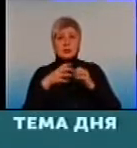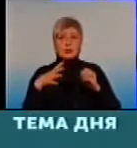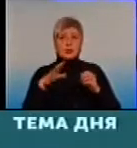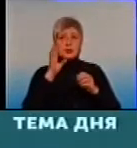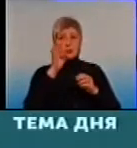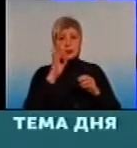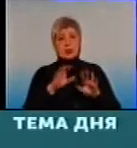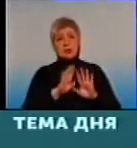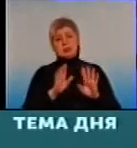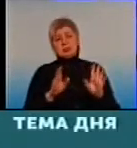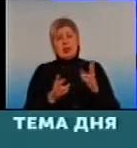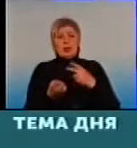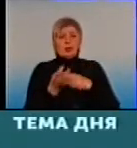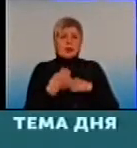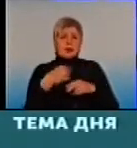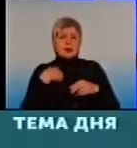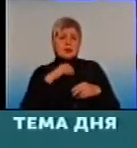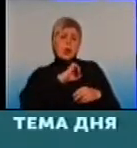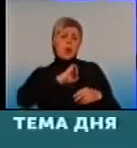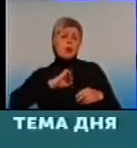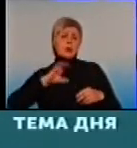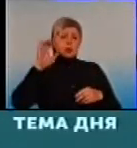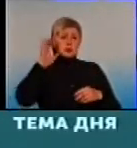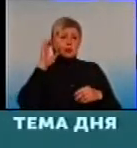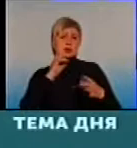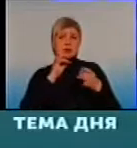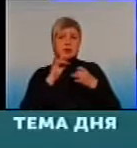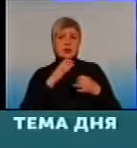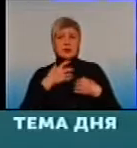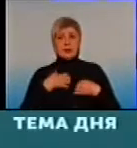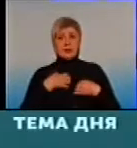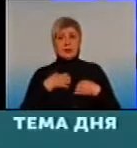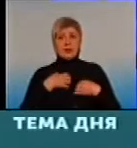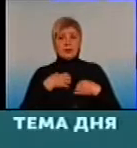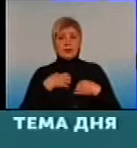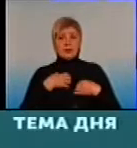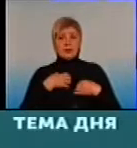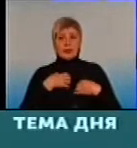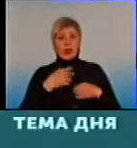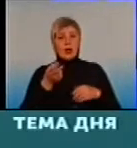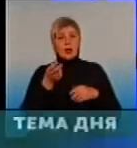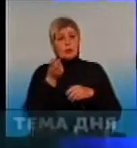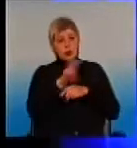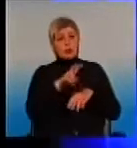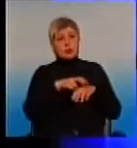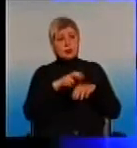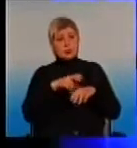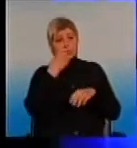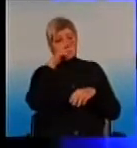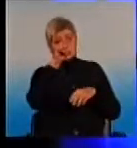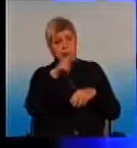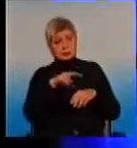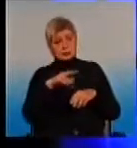поговорити. Але дуже часто доктор приходить, послухає, і говорить, вам би рентген, якщо подозрення на